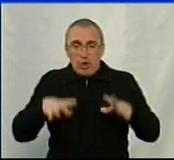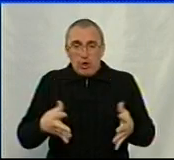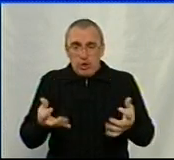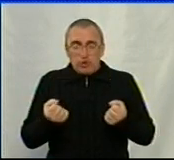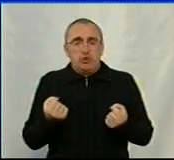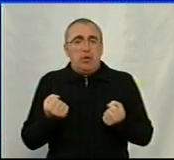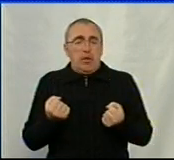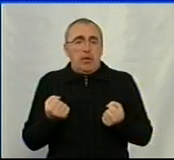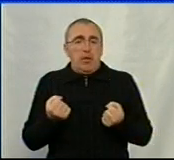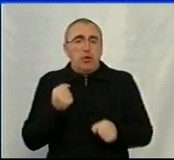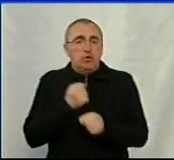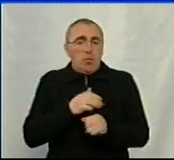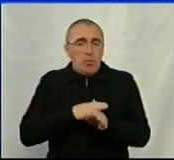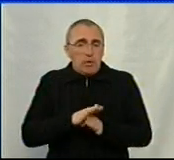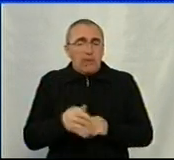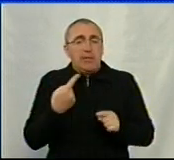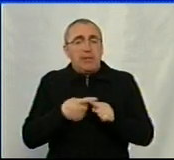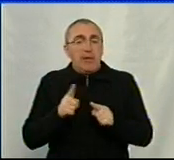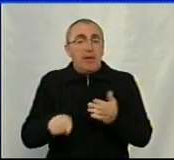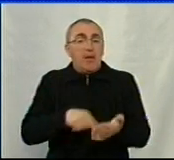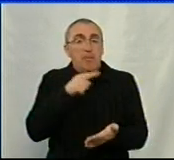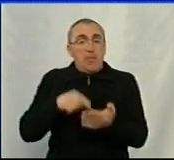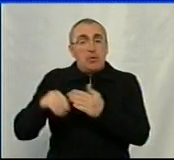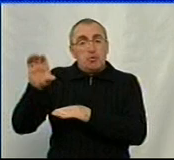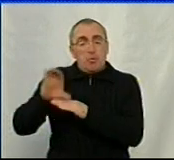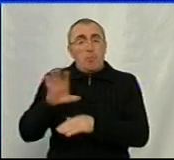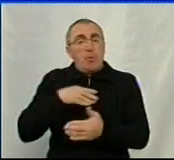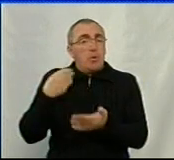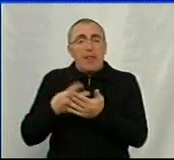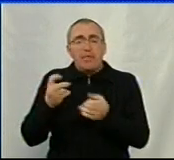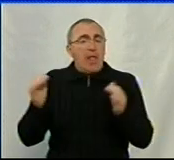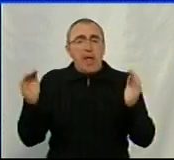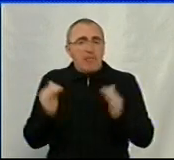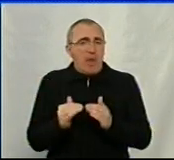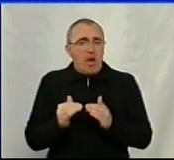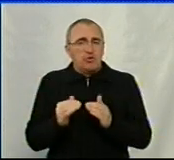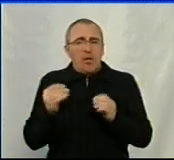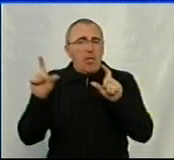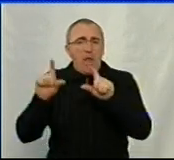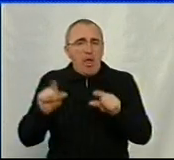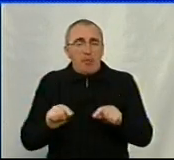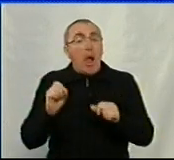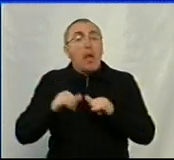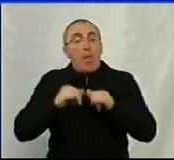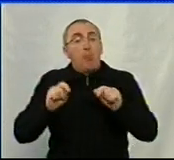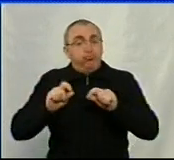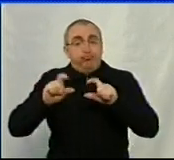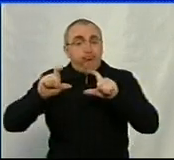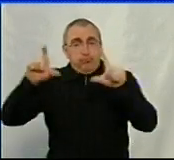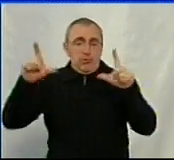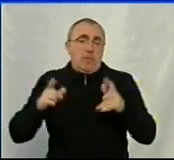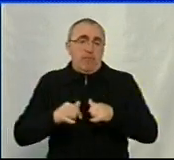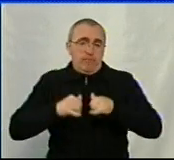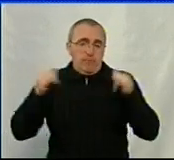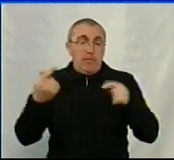зробили так, щоб в міських бюджетах було коштів не менше, щоб їх не меншало, а щоб їх більшало. І тоді, я думаю,